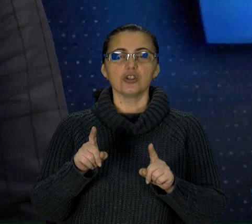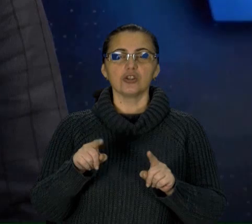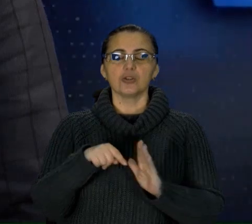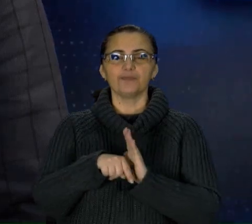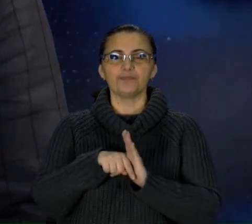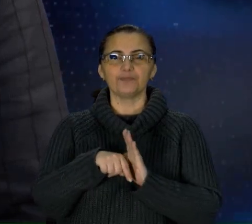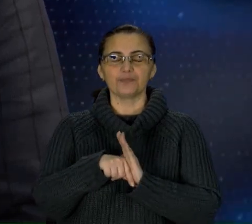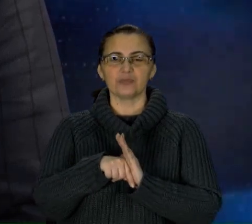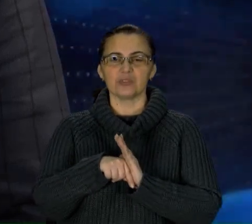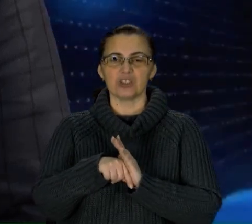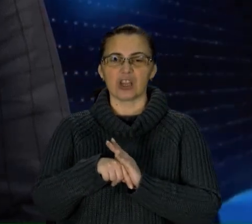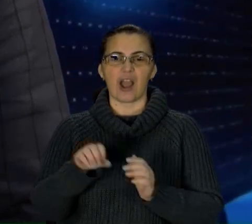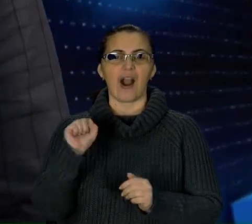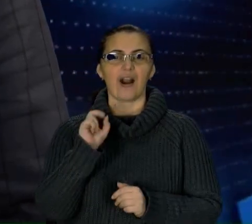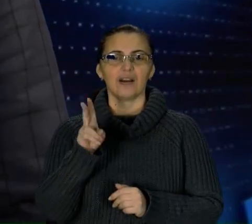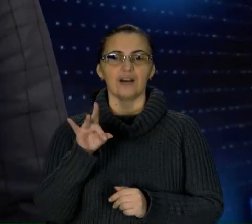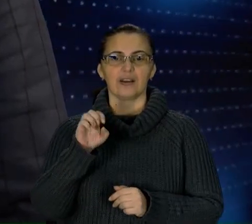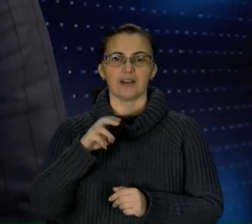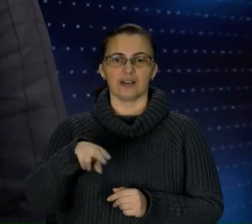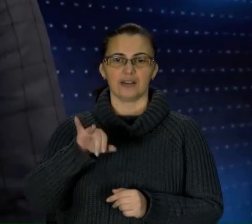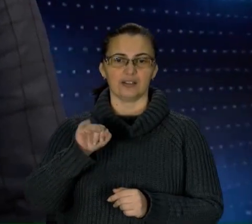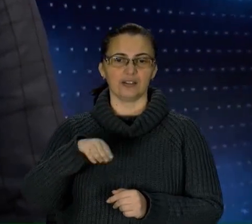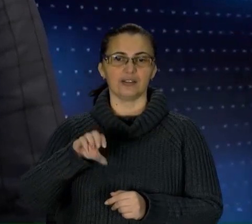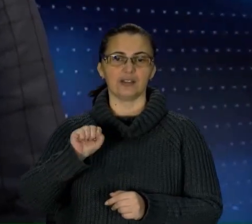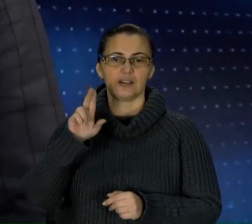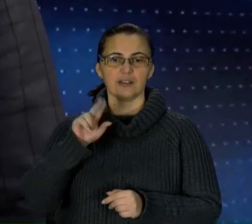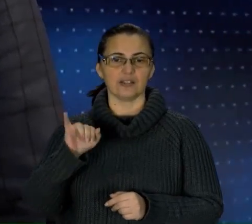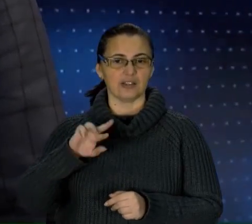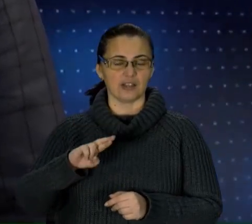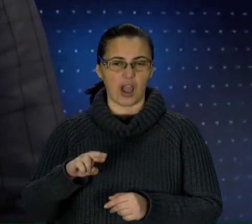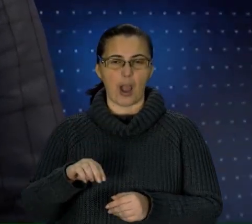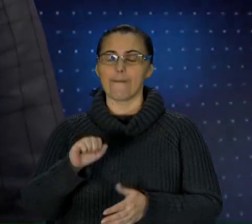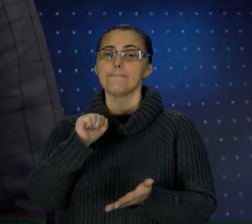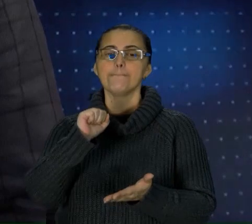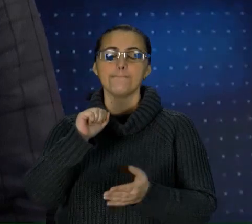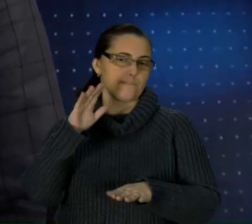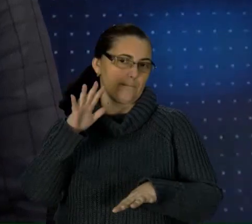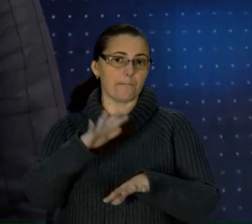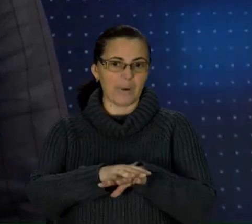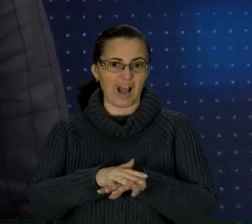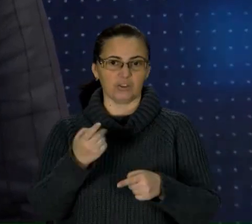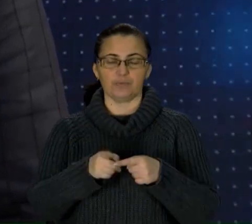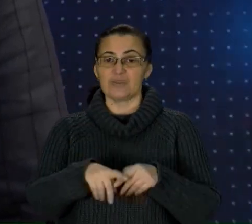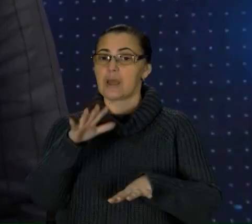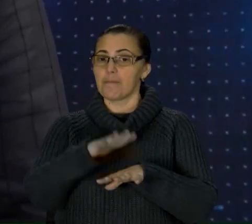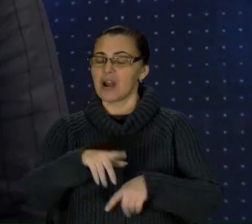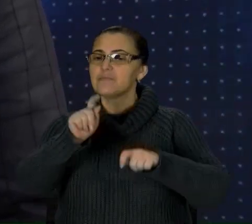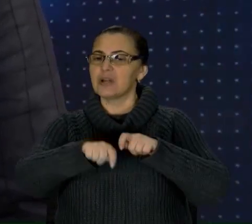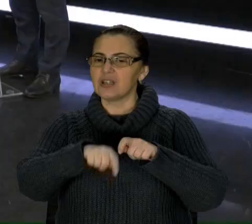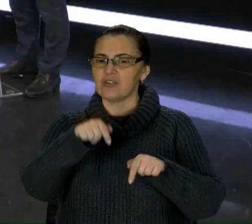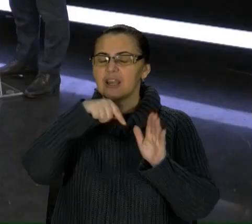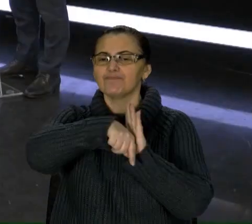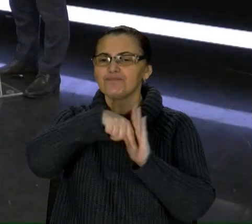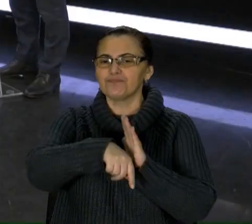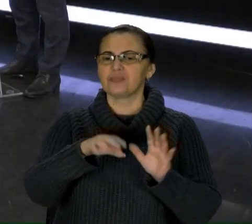перевірка банком забудовника на предмет того, чи він збудує взагалі цей будинок в кінцевому результаті, чи будівництво є законним, чи є всі